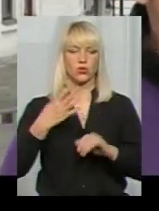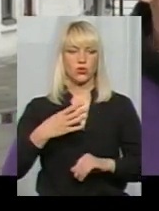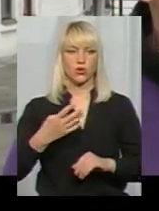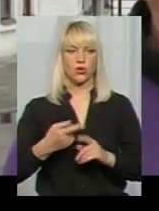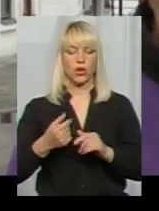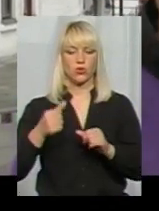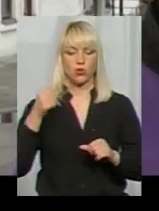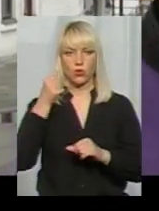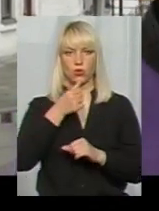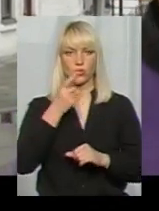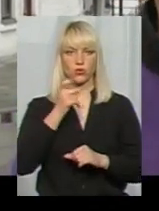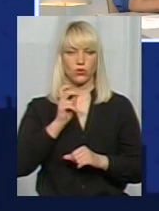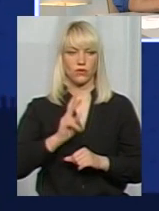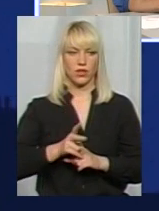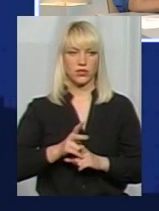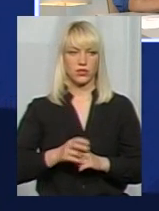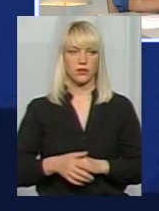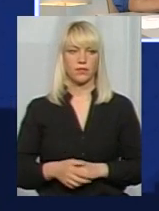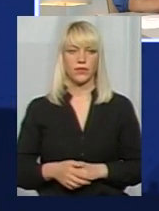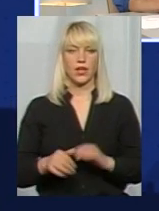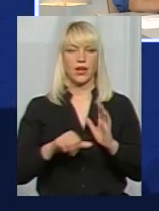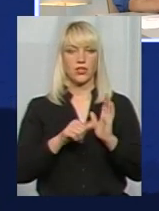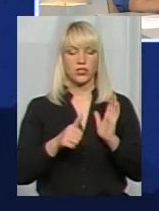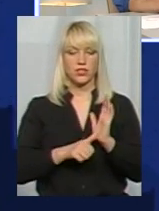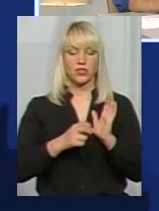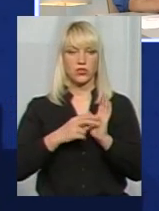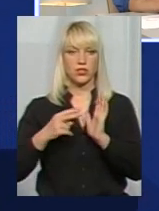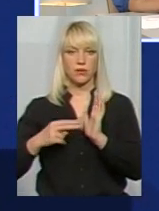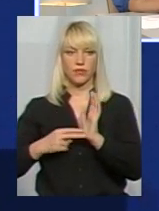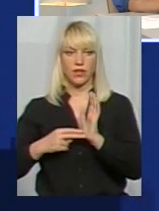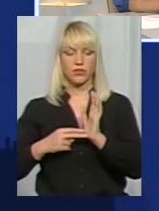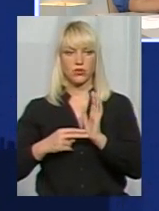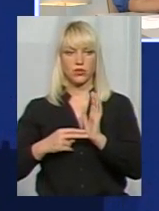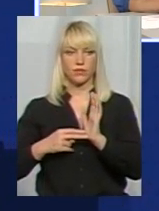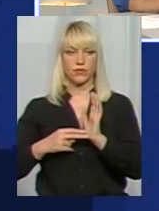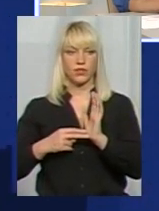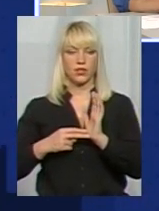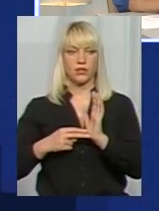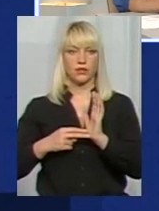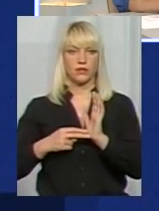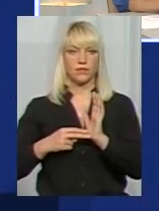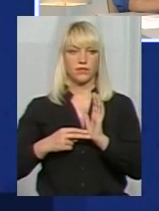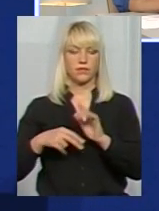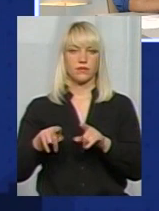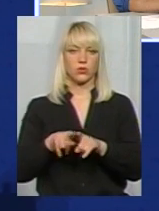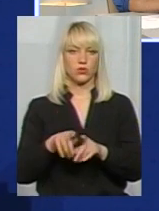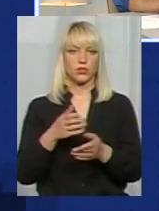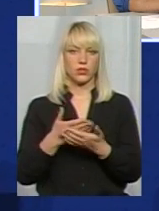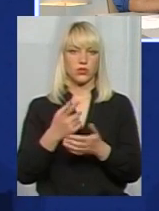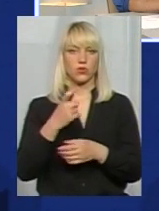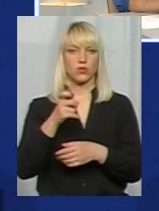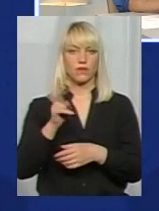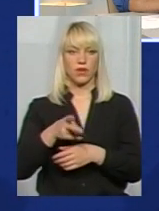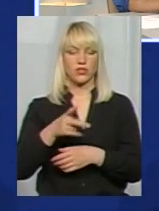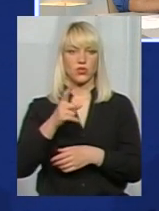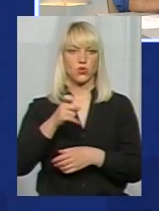а того року 120. А з 2016-го, з 2017-го, а з 2016-го року теж десь 120-140.